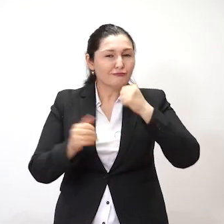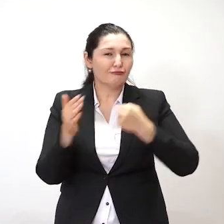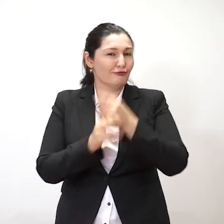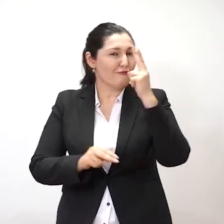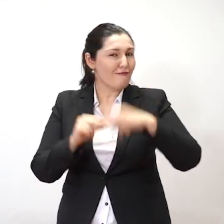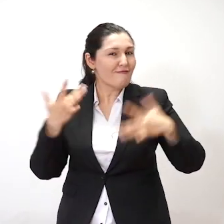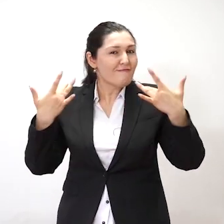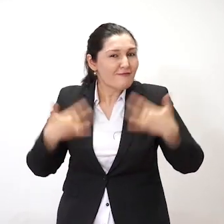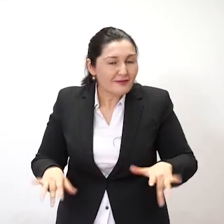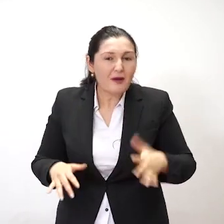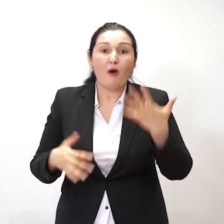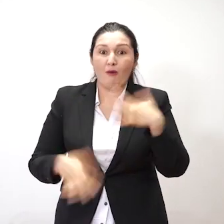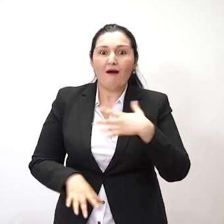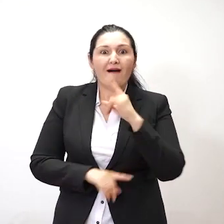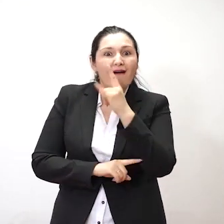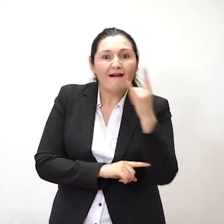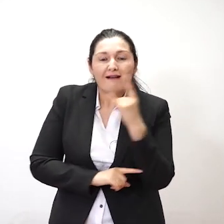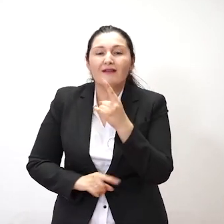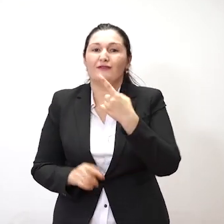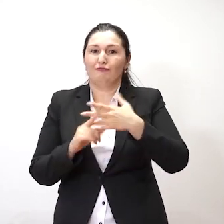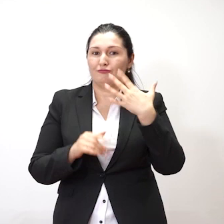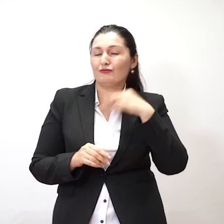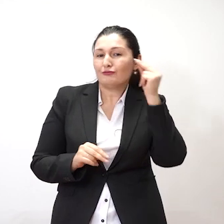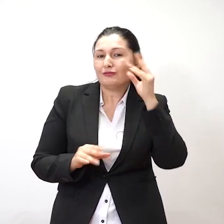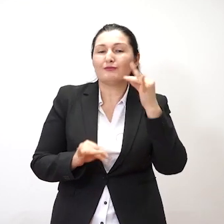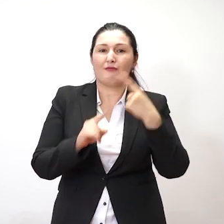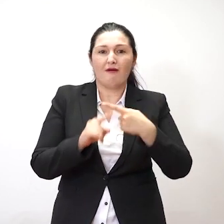همیشه در همه حولات دستگید.